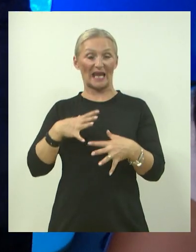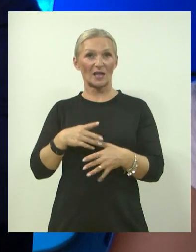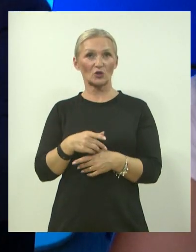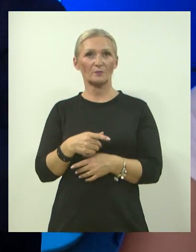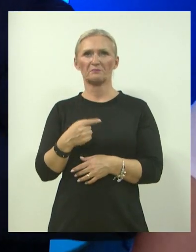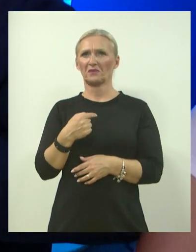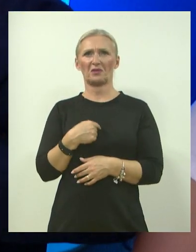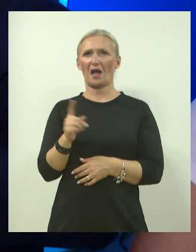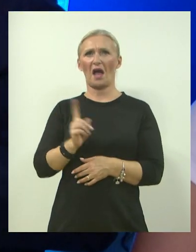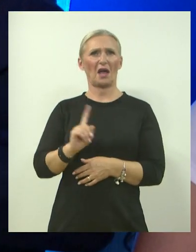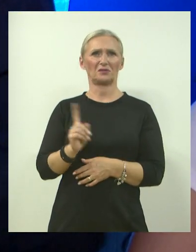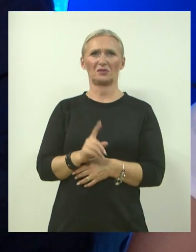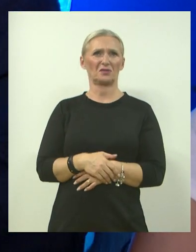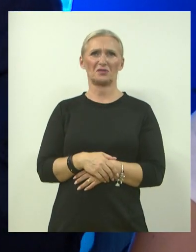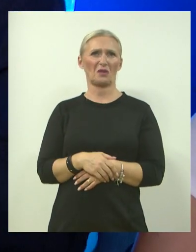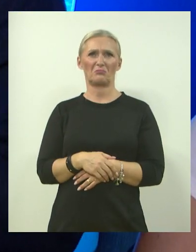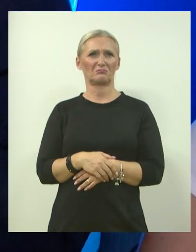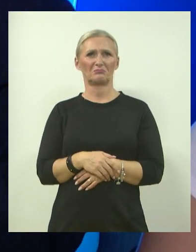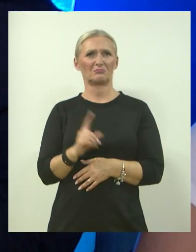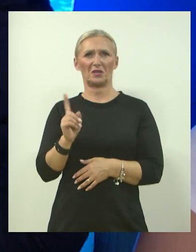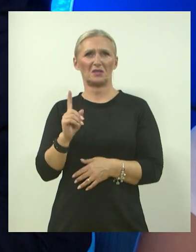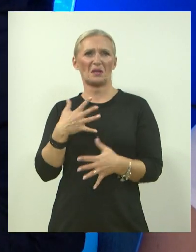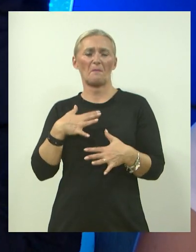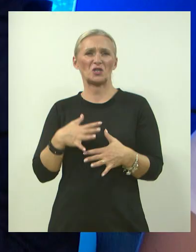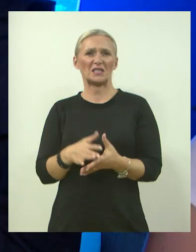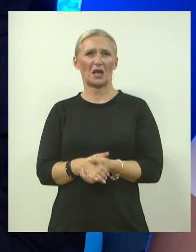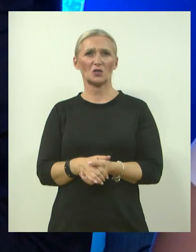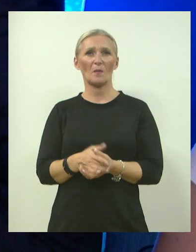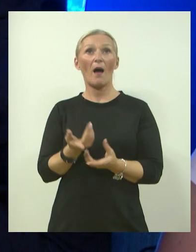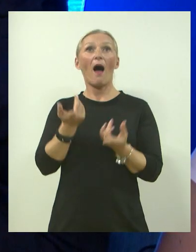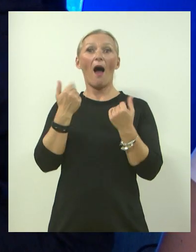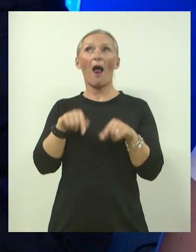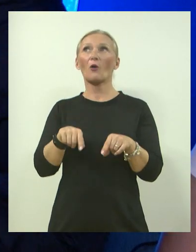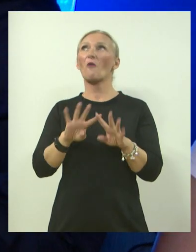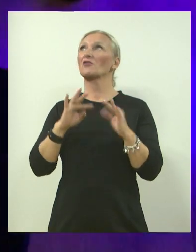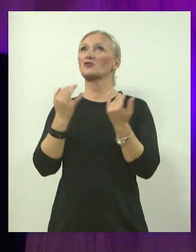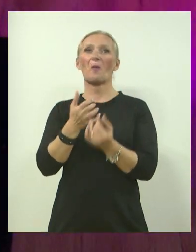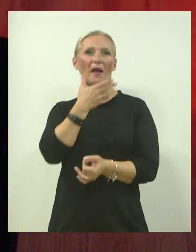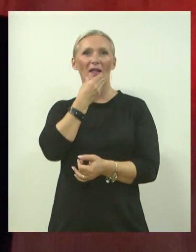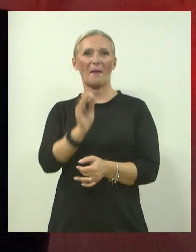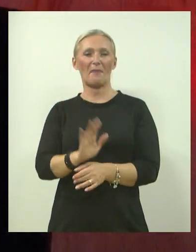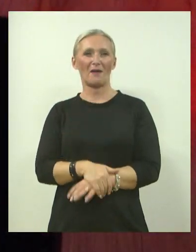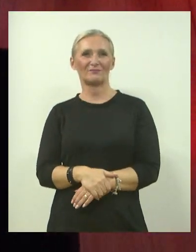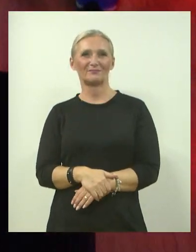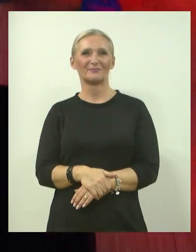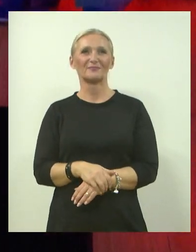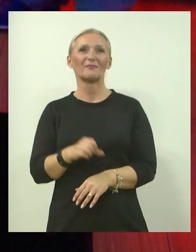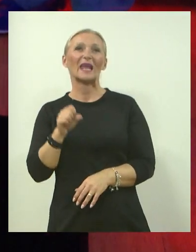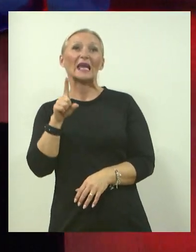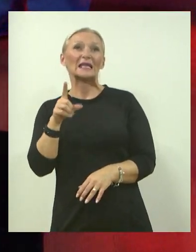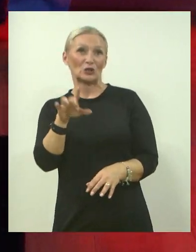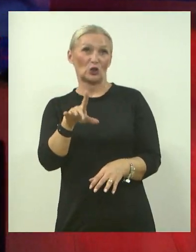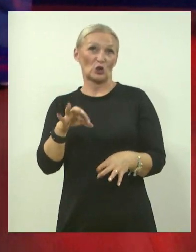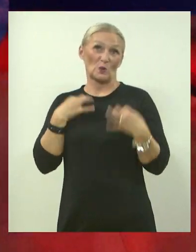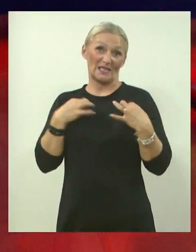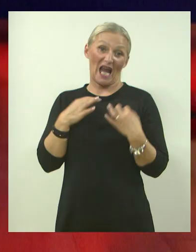Ja nisam pod stresom. Ali ti je u sobi lijepo? Da. Sven, Mija i Tena zdrava su